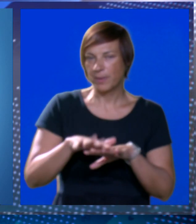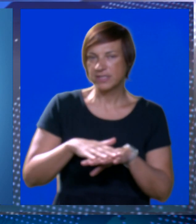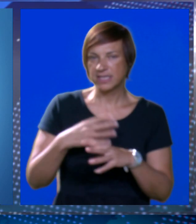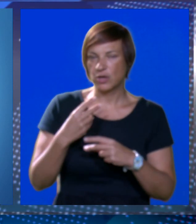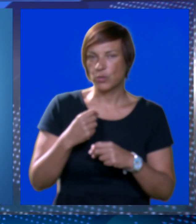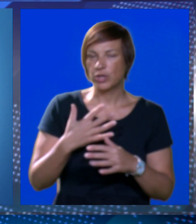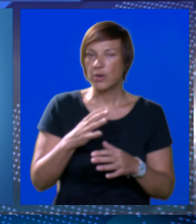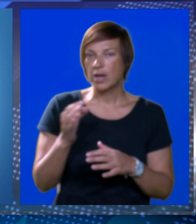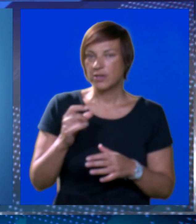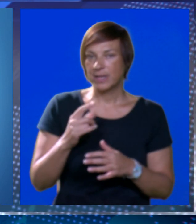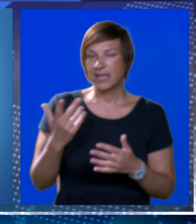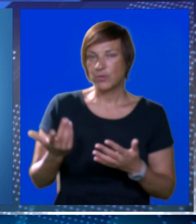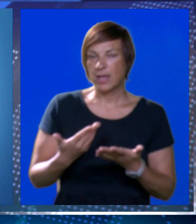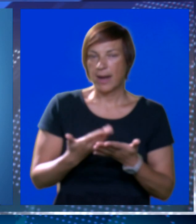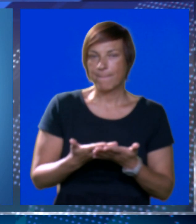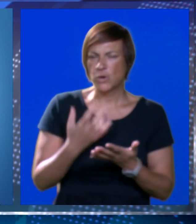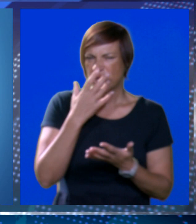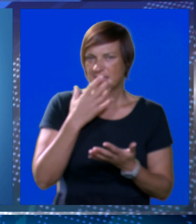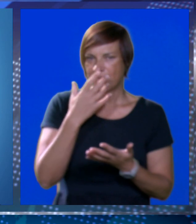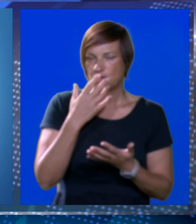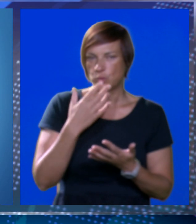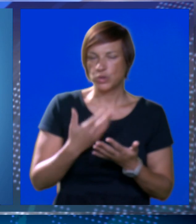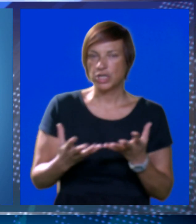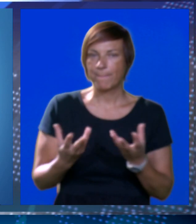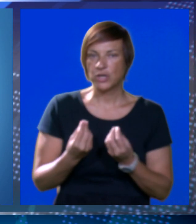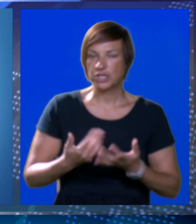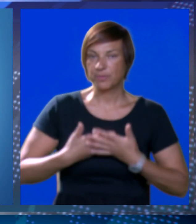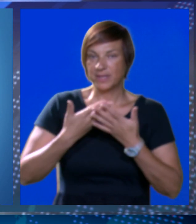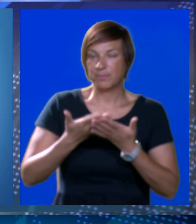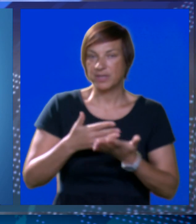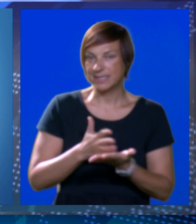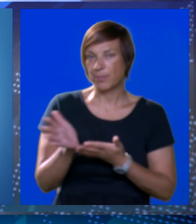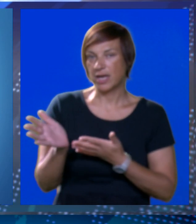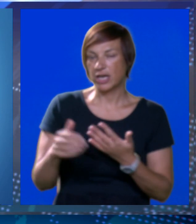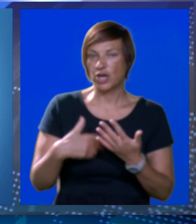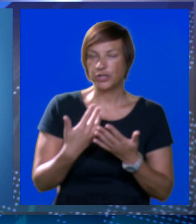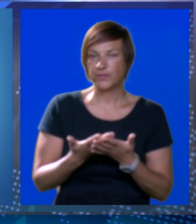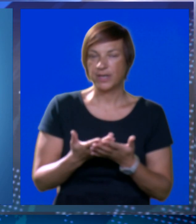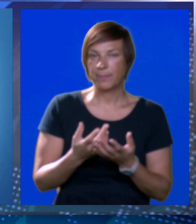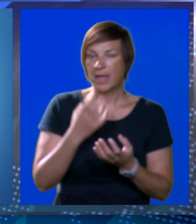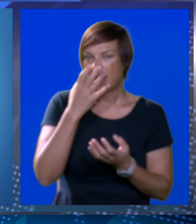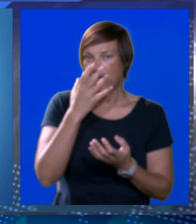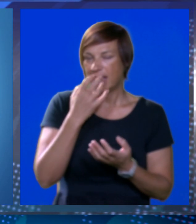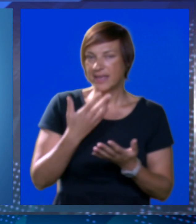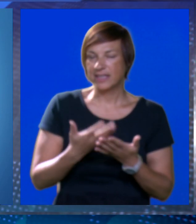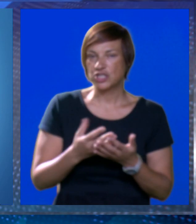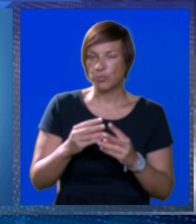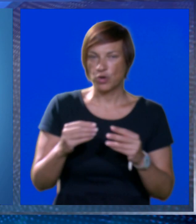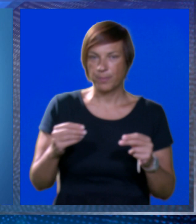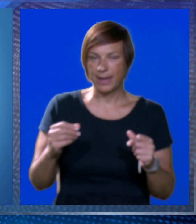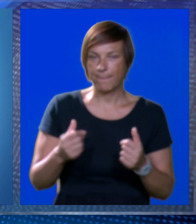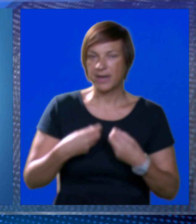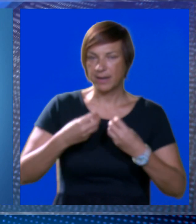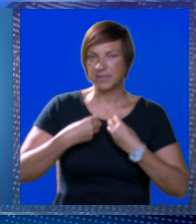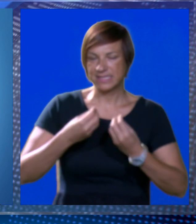topa osjet ugode, u najtoplijem dijelu dana ponegdje i vruć. Mnogi će biti motivirani za boravak na otvorenom. Alergičarima osobito u